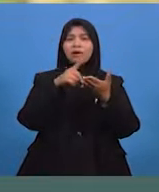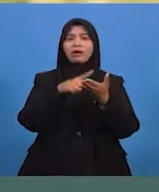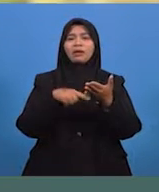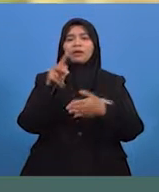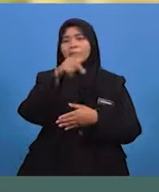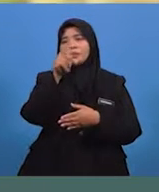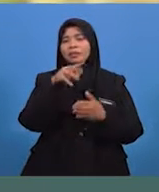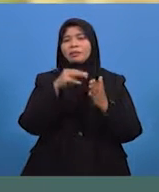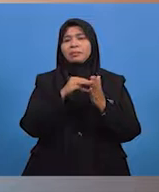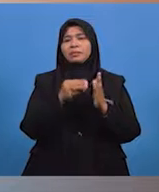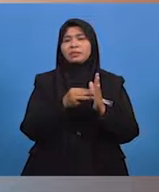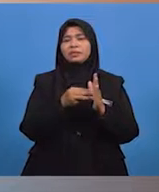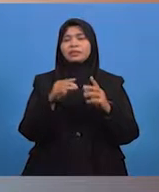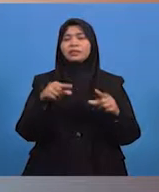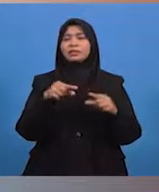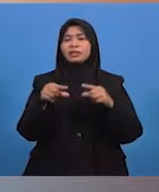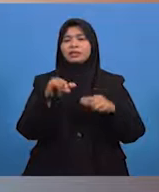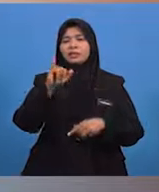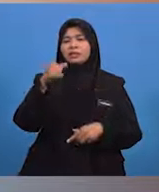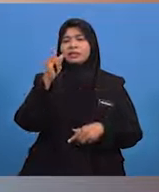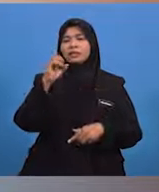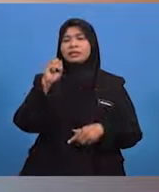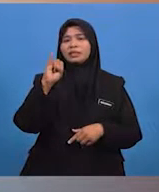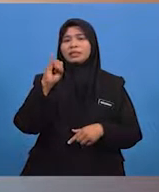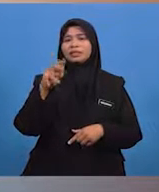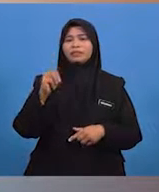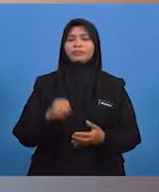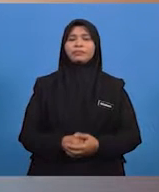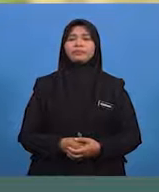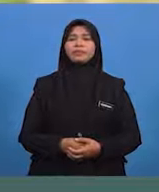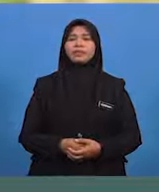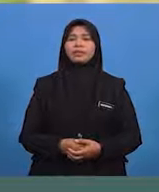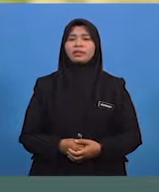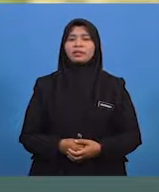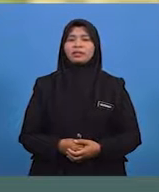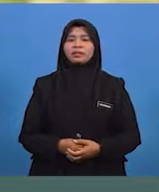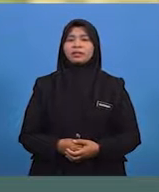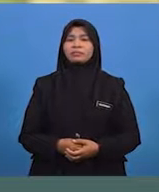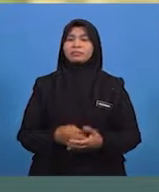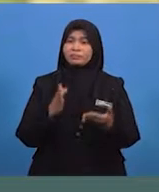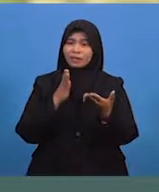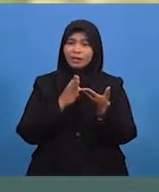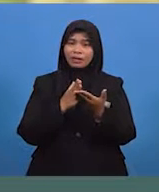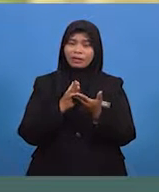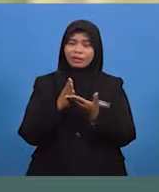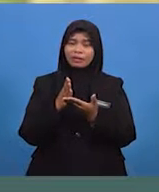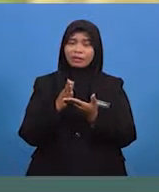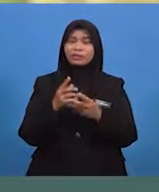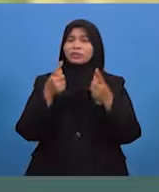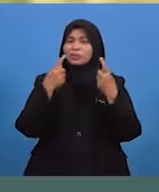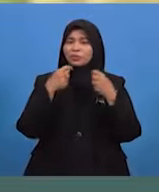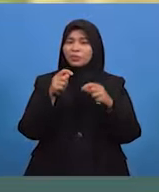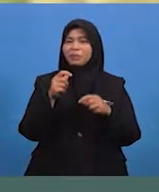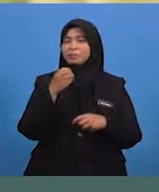maksud gerakan cisim? Ya, betul tu. Okey, seterusnya. Cuba bagitahu